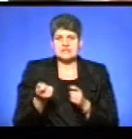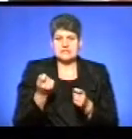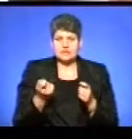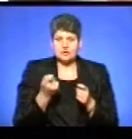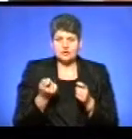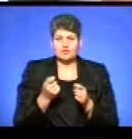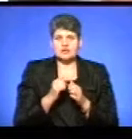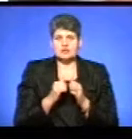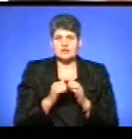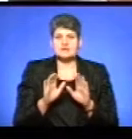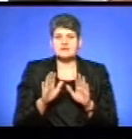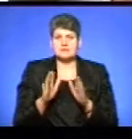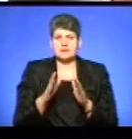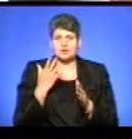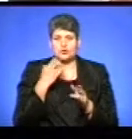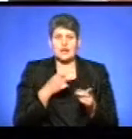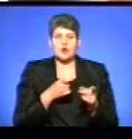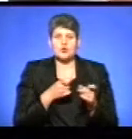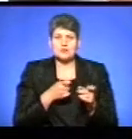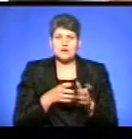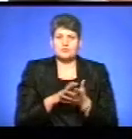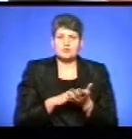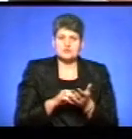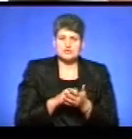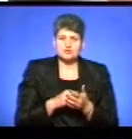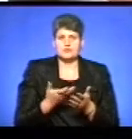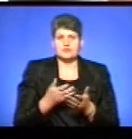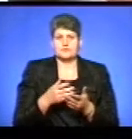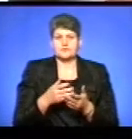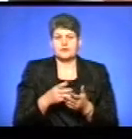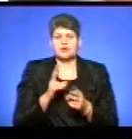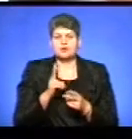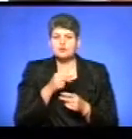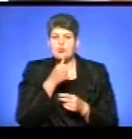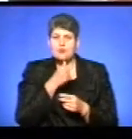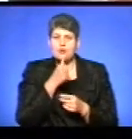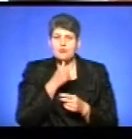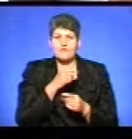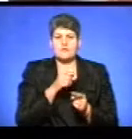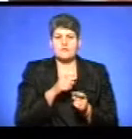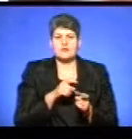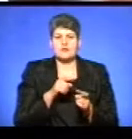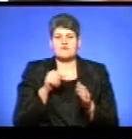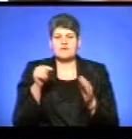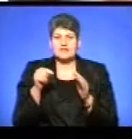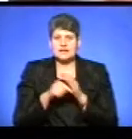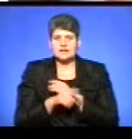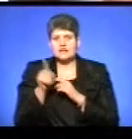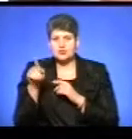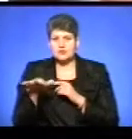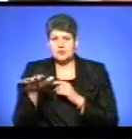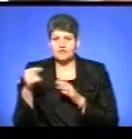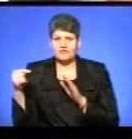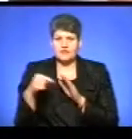часті випадки, коли це розстрілювали або знищували. Дехто пробував перебратися в тікти з цієї зони